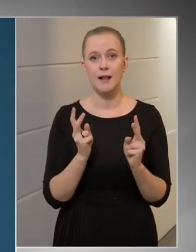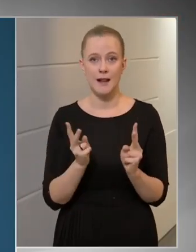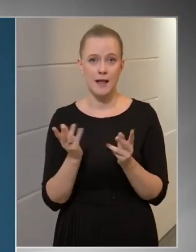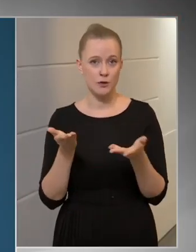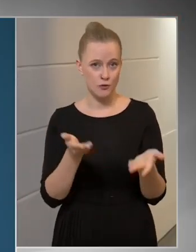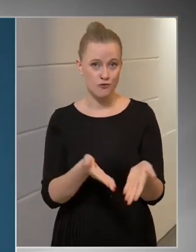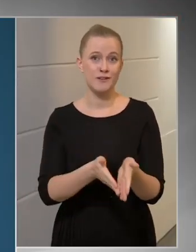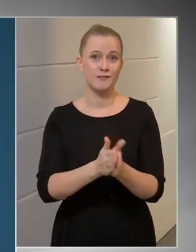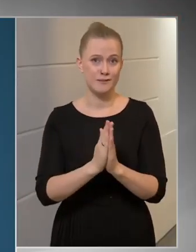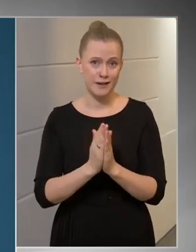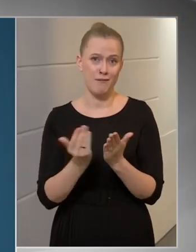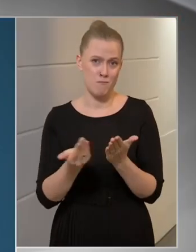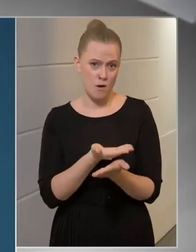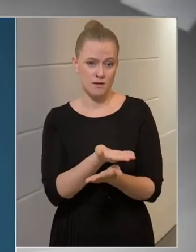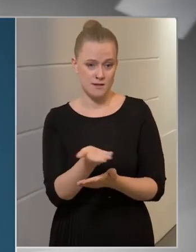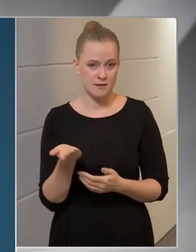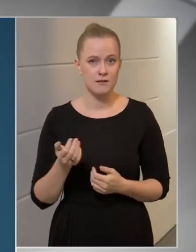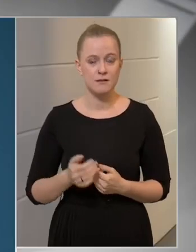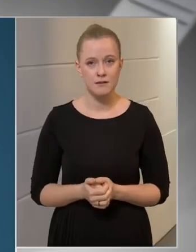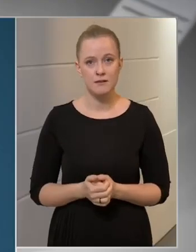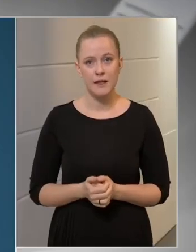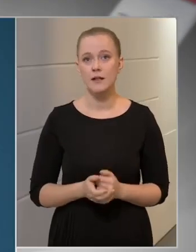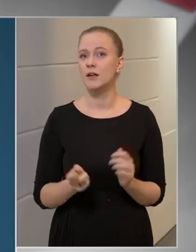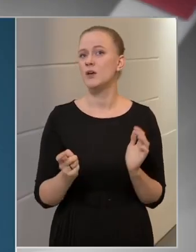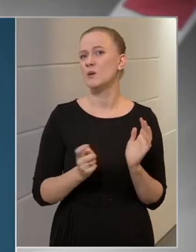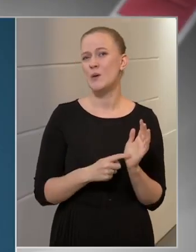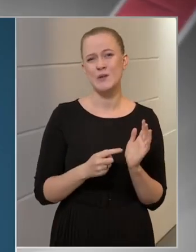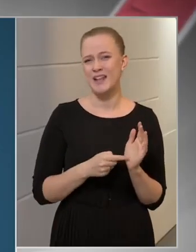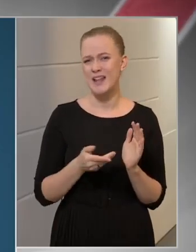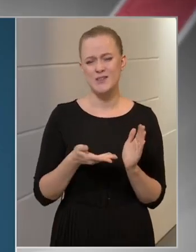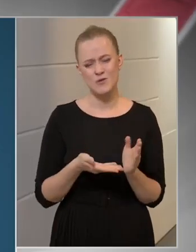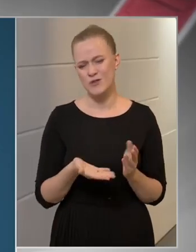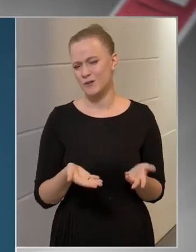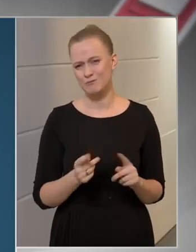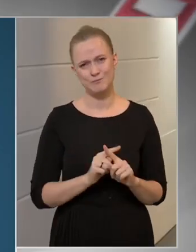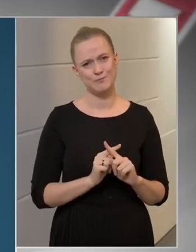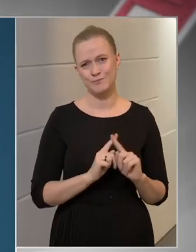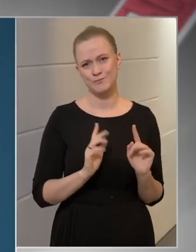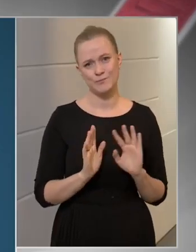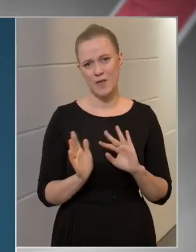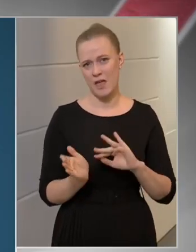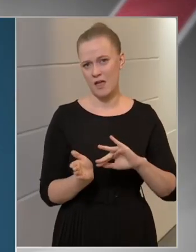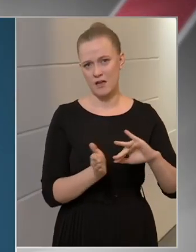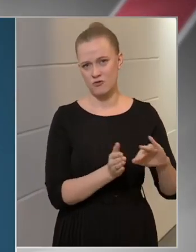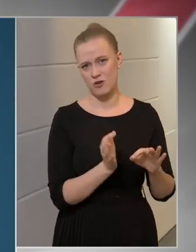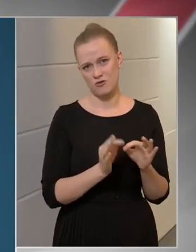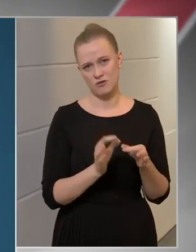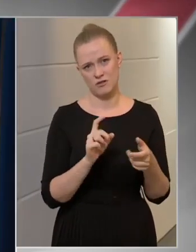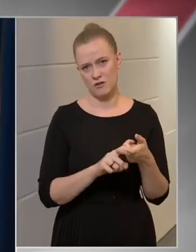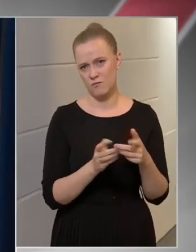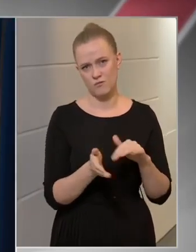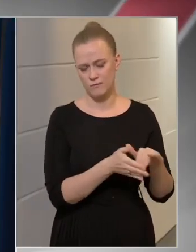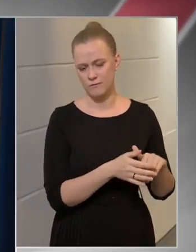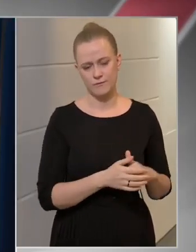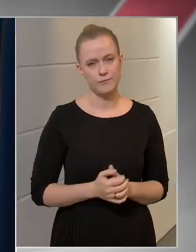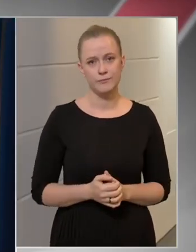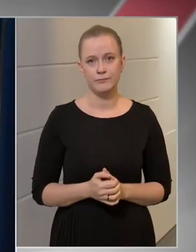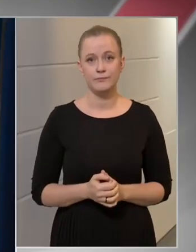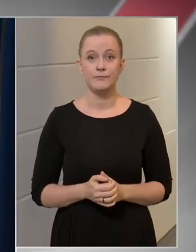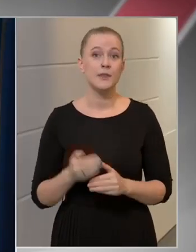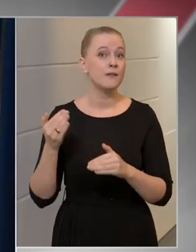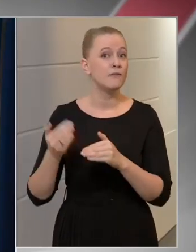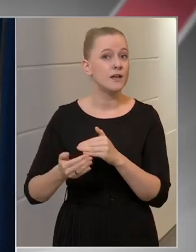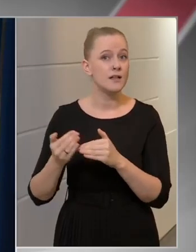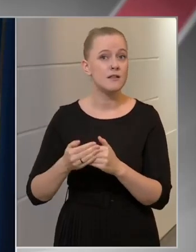és kérem, hogy éljenek vele. A kötelezőség az egészen más esetekre vonatkozik. És